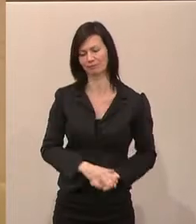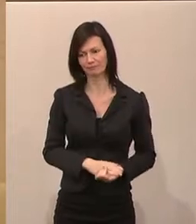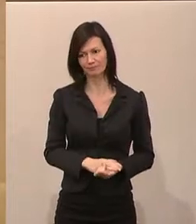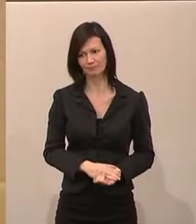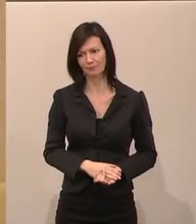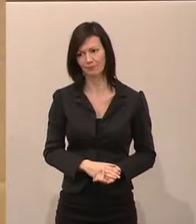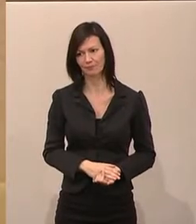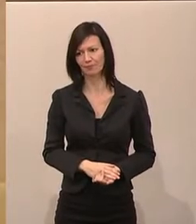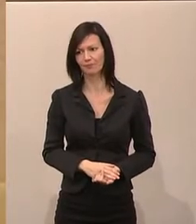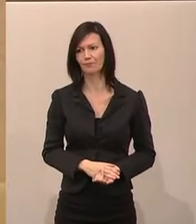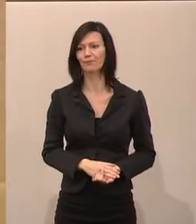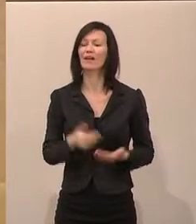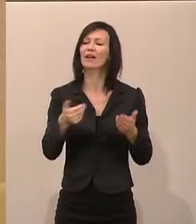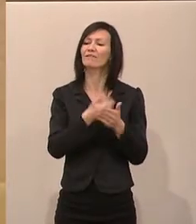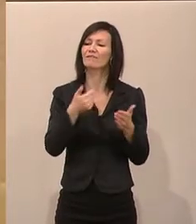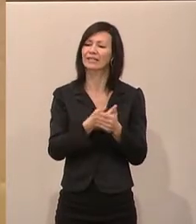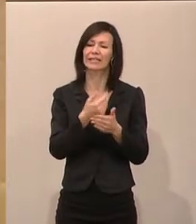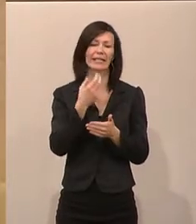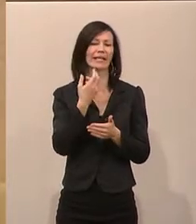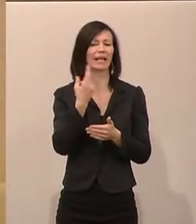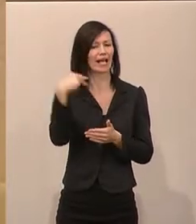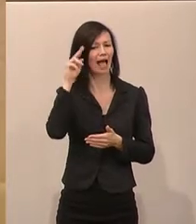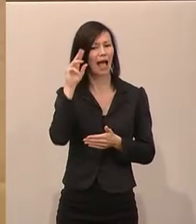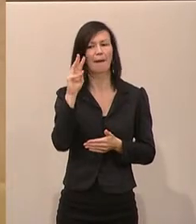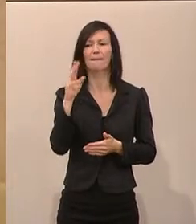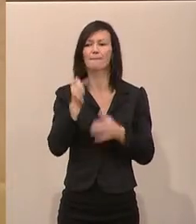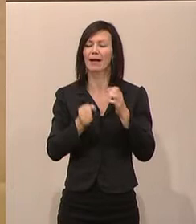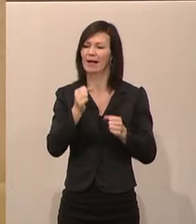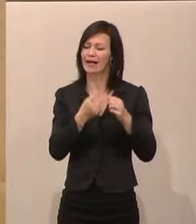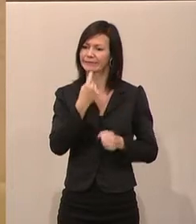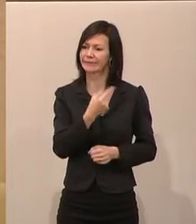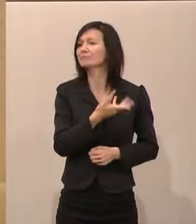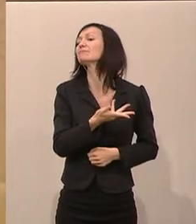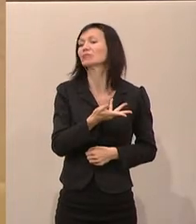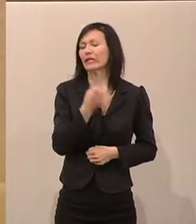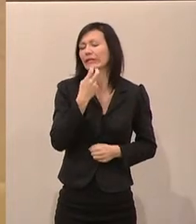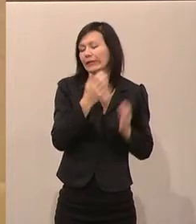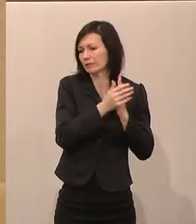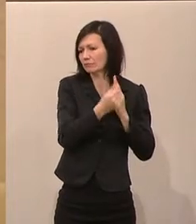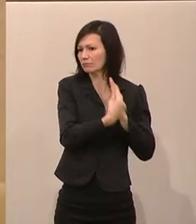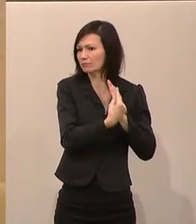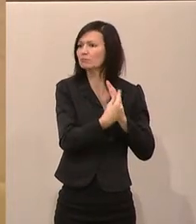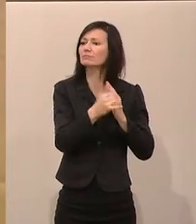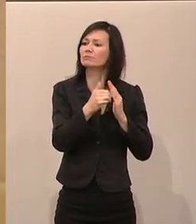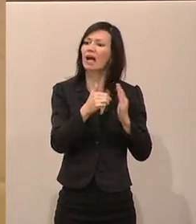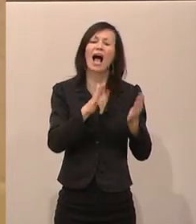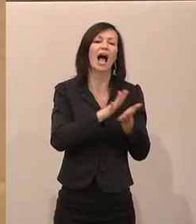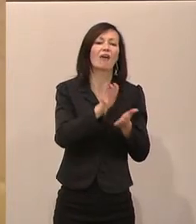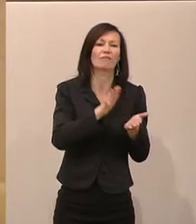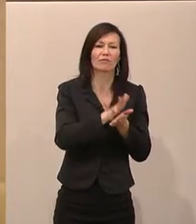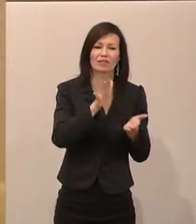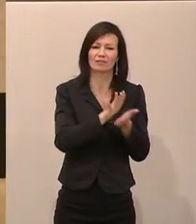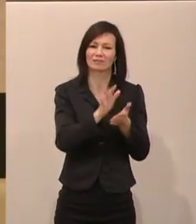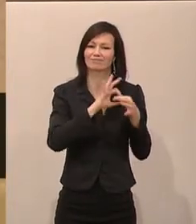Erwin Mayer, Energie- und Demokratieexperte, erörterte schön anschaulich den Aspekt der Aufkommensneutralität bei der Enquete. Dass es nämlich